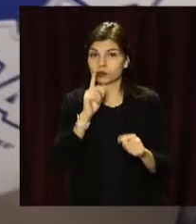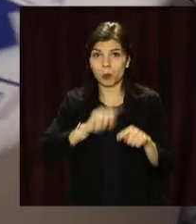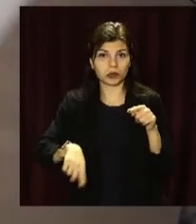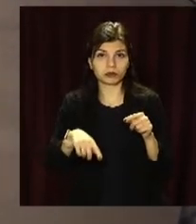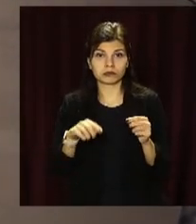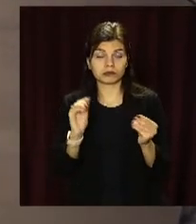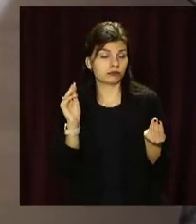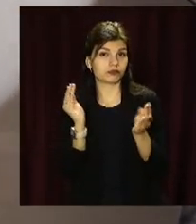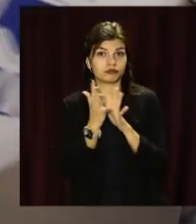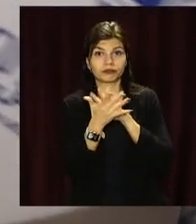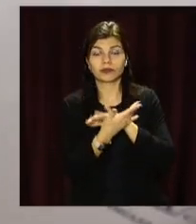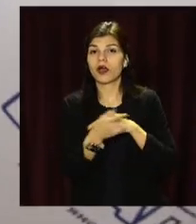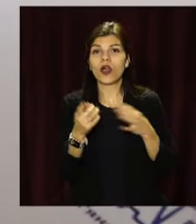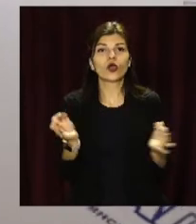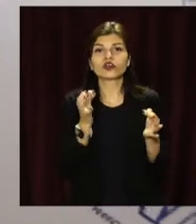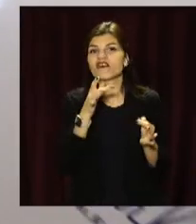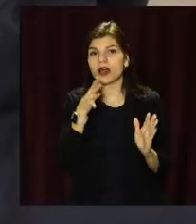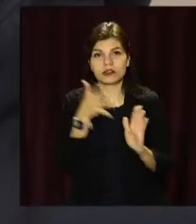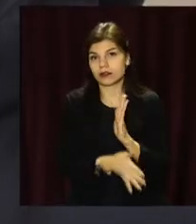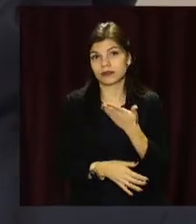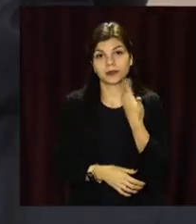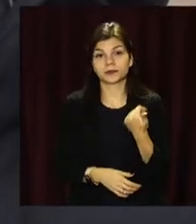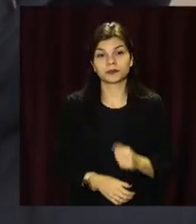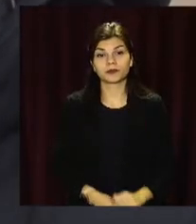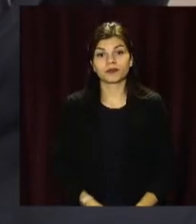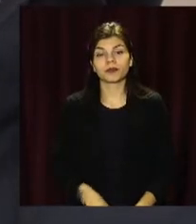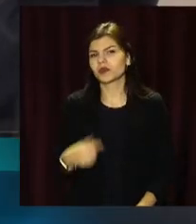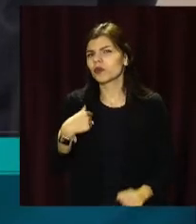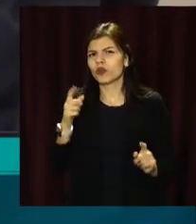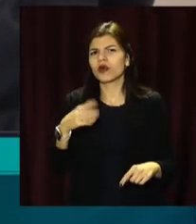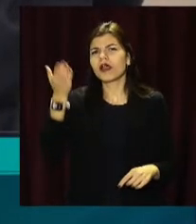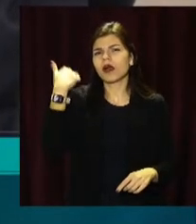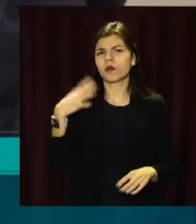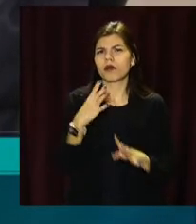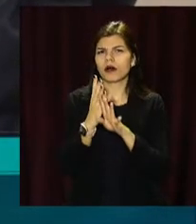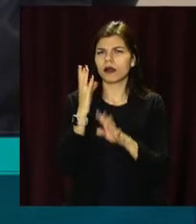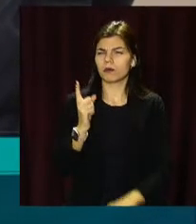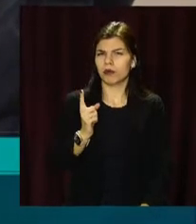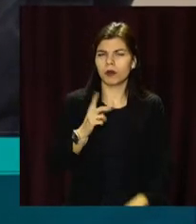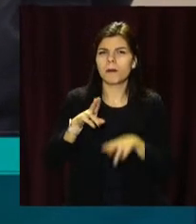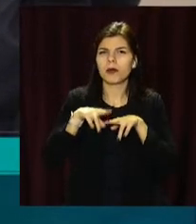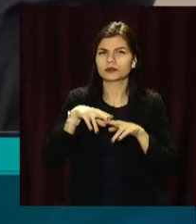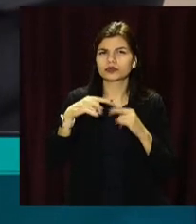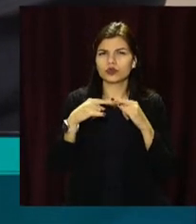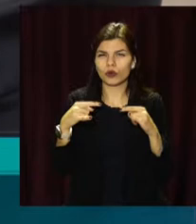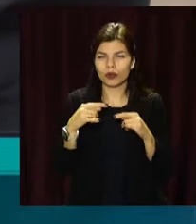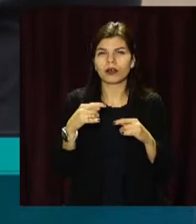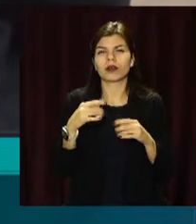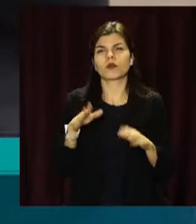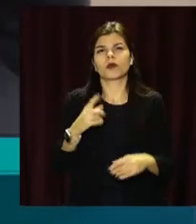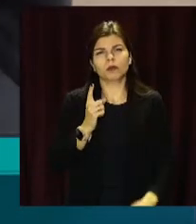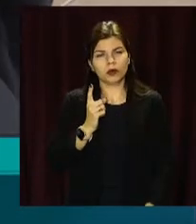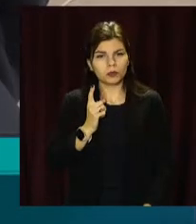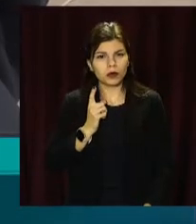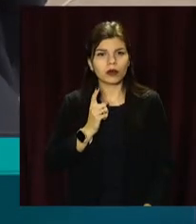швидко. І він не витрачає жодної зайвої хвилини. Треба було теж вистояти чергу, допустим, в паспортному столі теж. Потім, знову